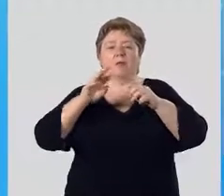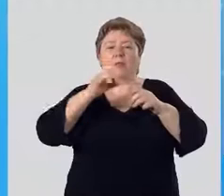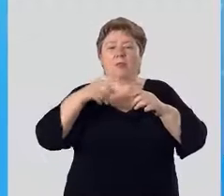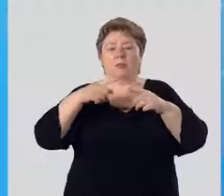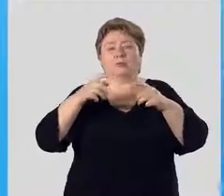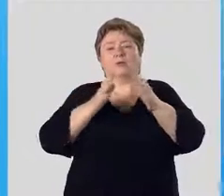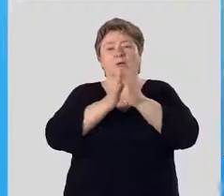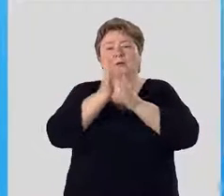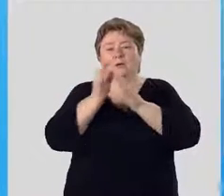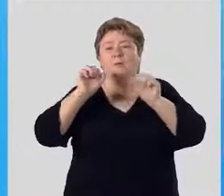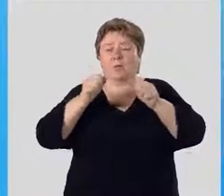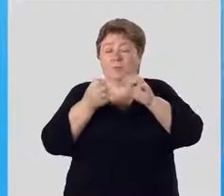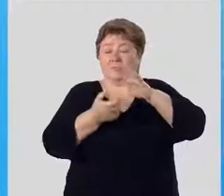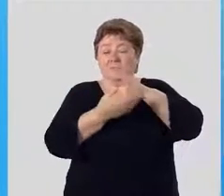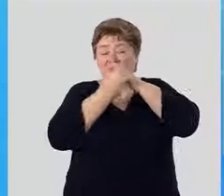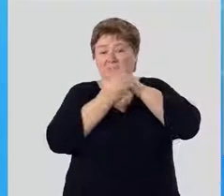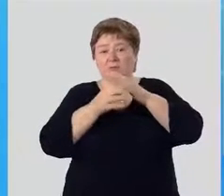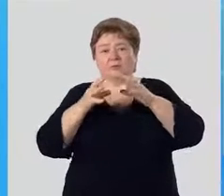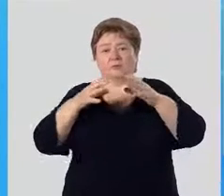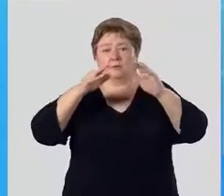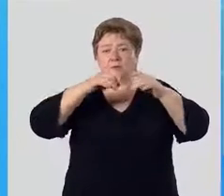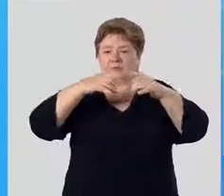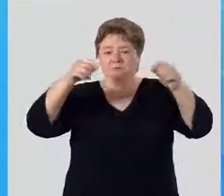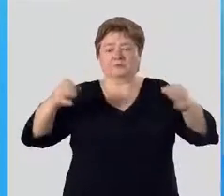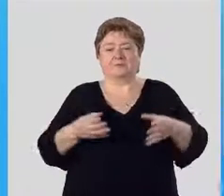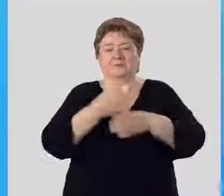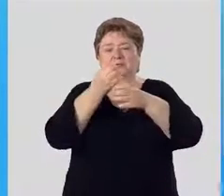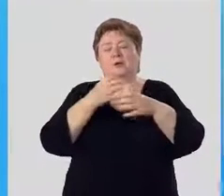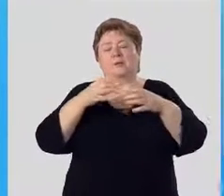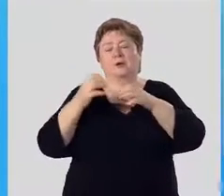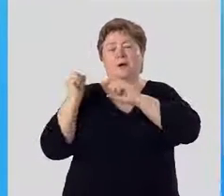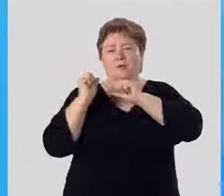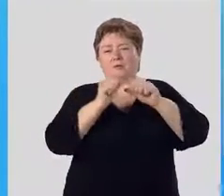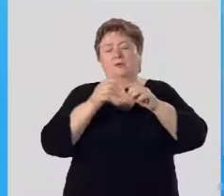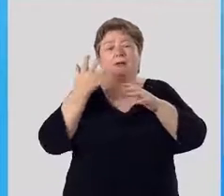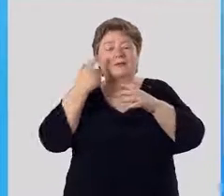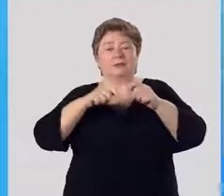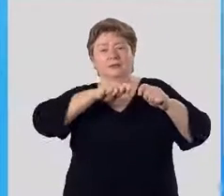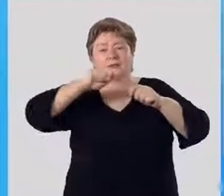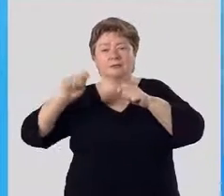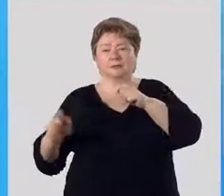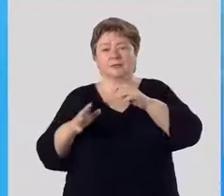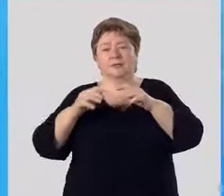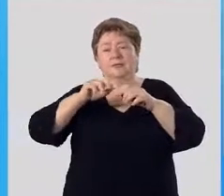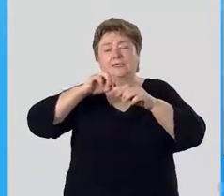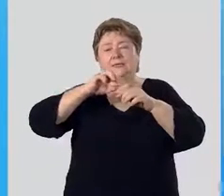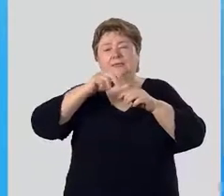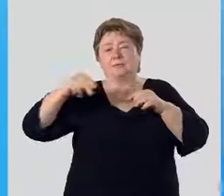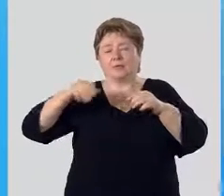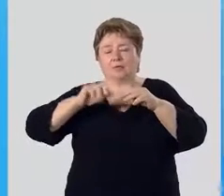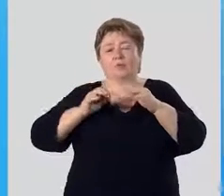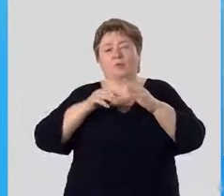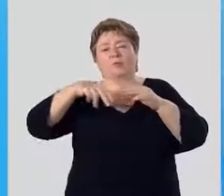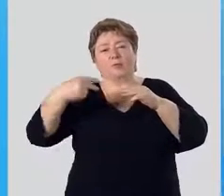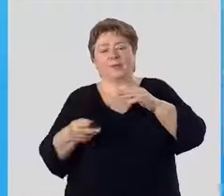растений могут прилипнуть к тюкам или мешкам. При их разгрузке семена могут отпадать и